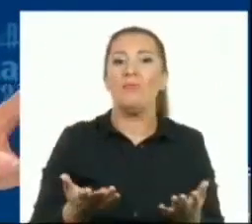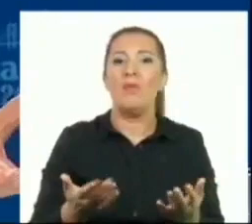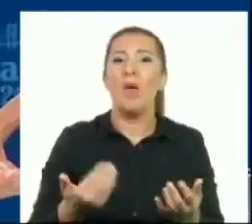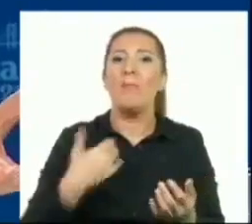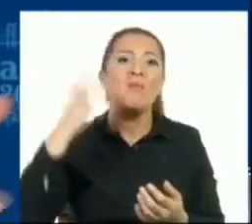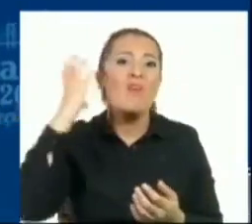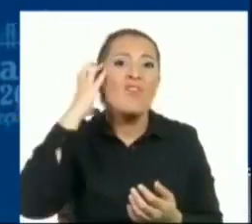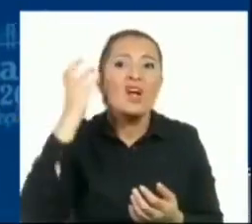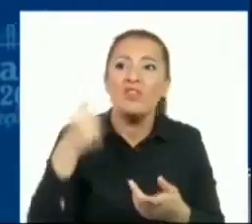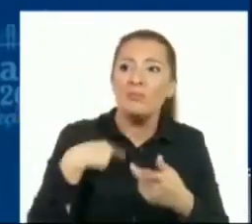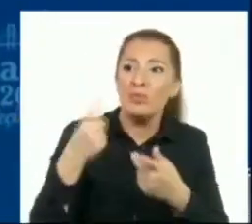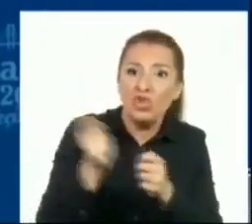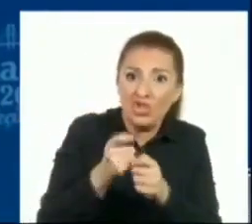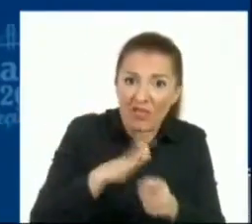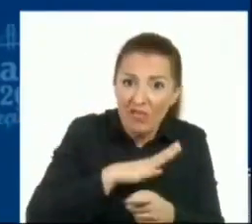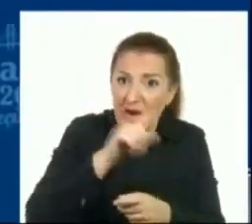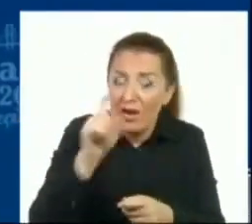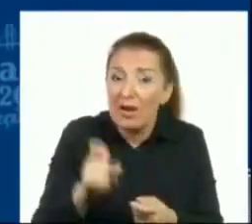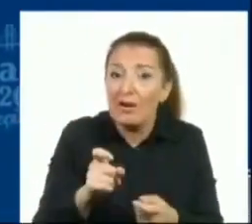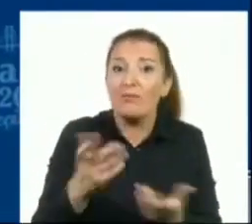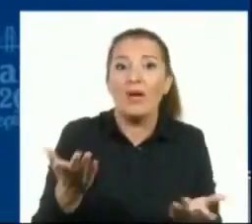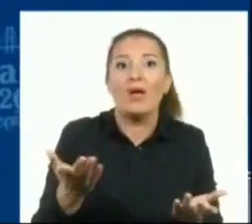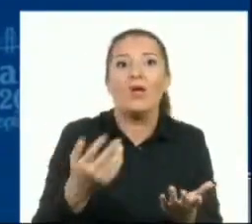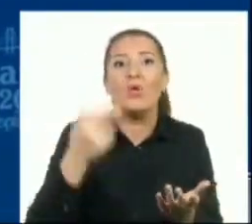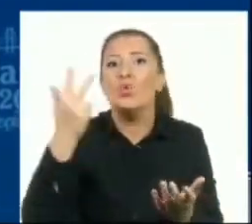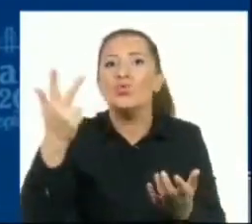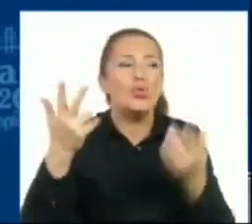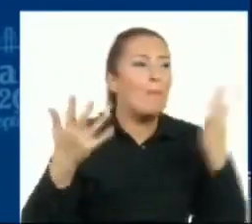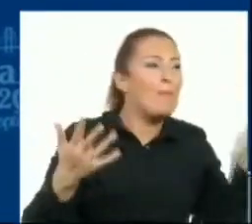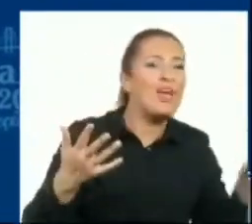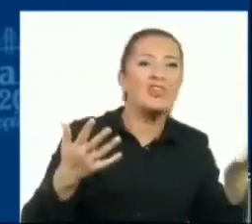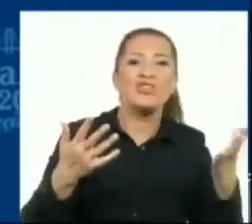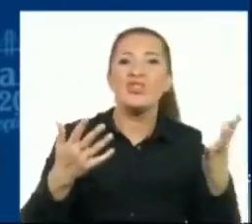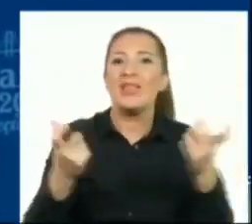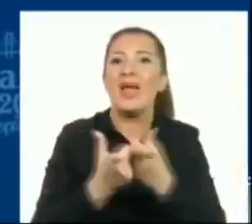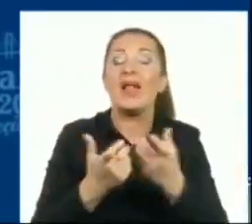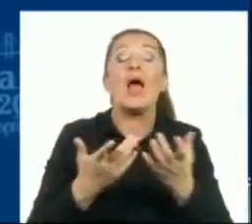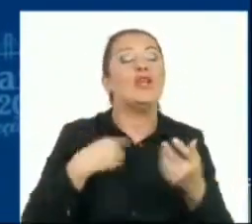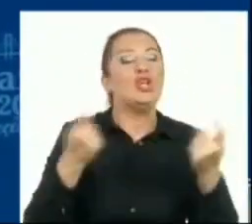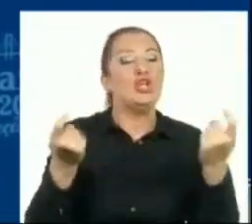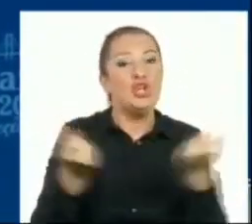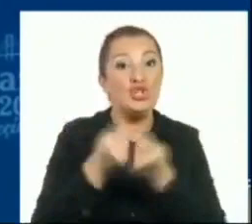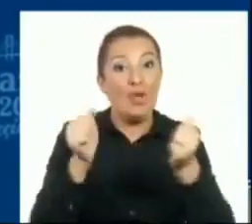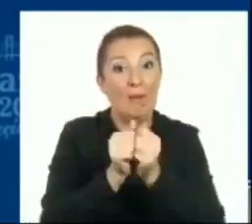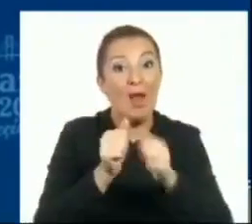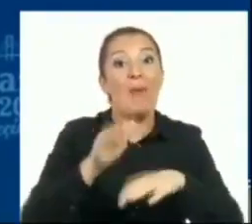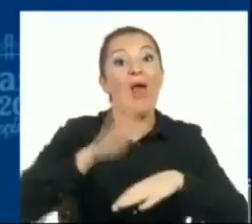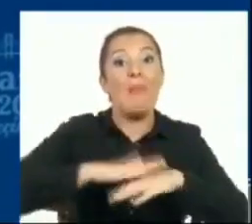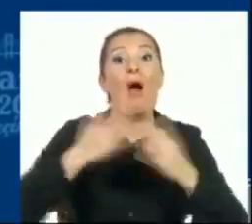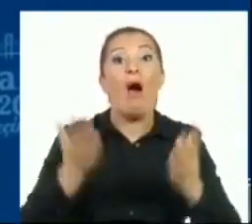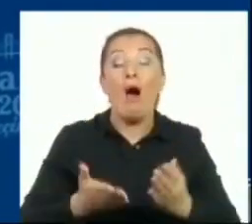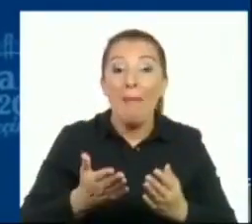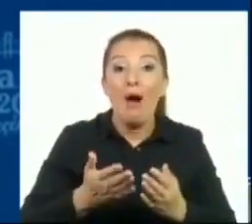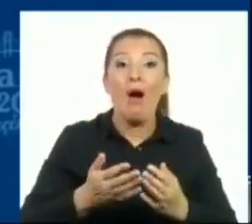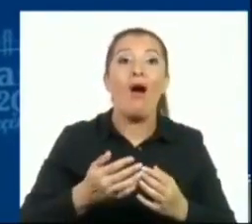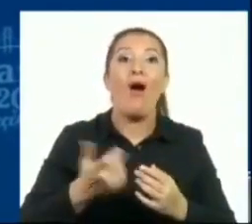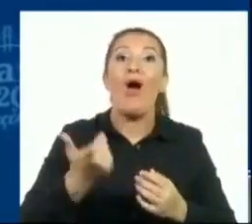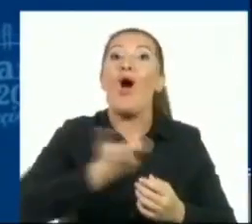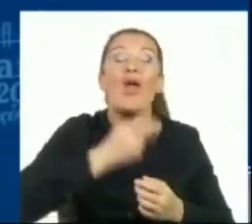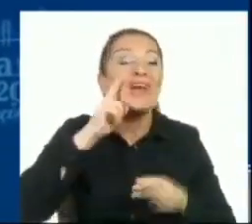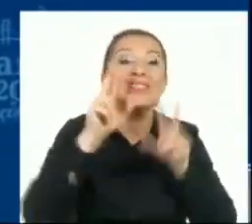işim var vakıflarla? Benim ne işim var? Yani üç beş dernekle. İş birliği yaparsınız. Ama yurdu belediye yapacak kardeşim.